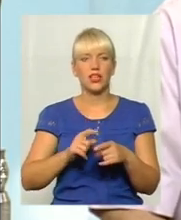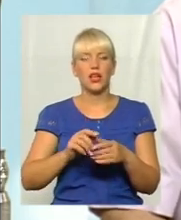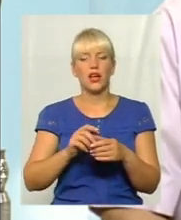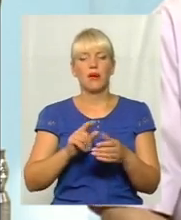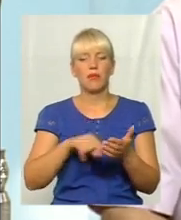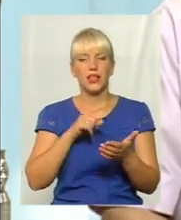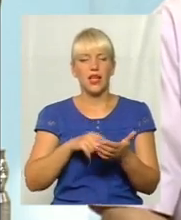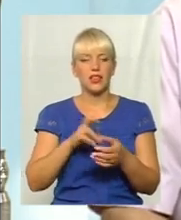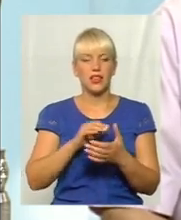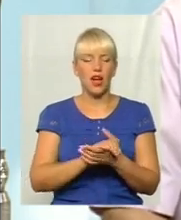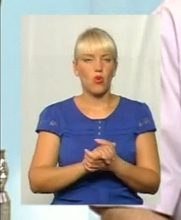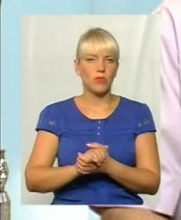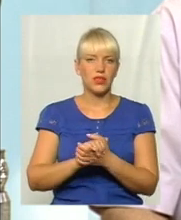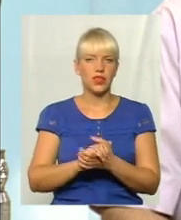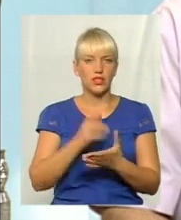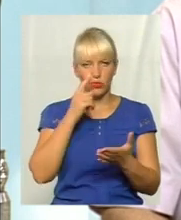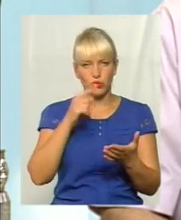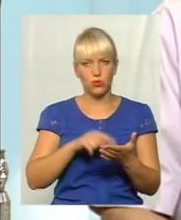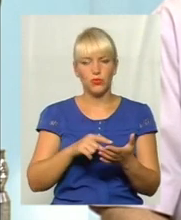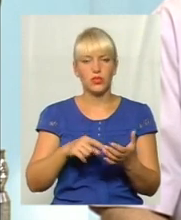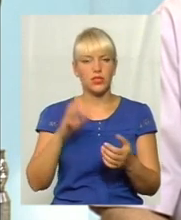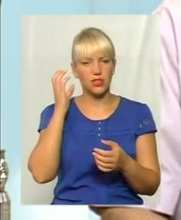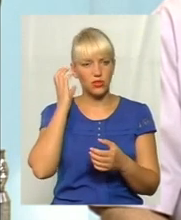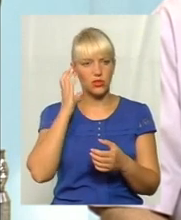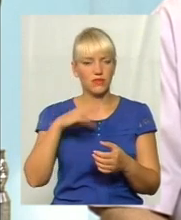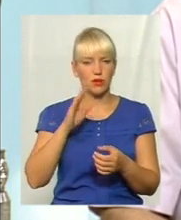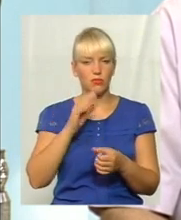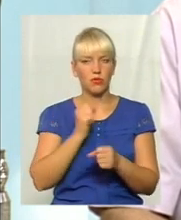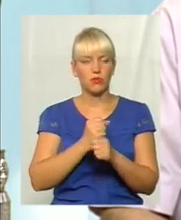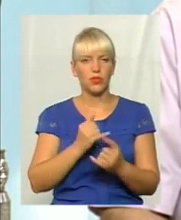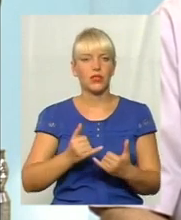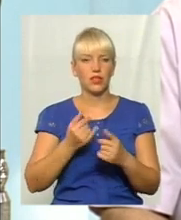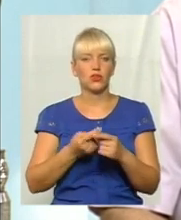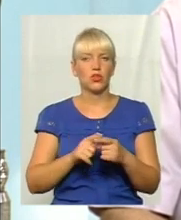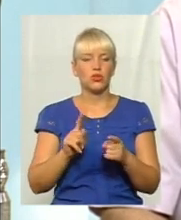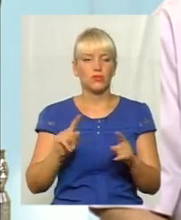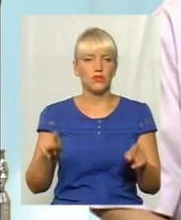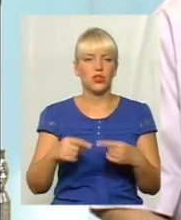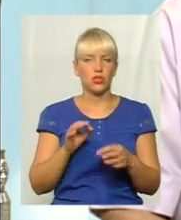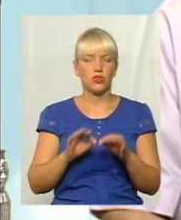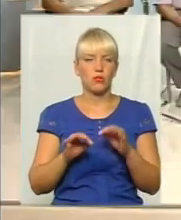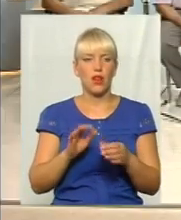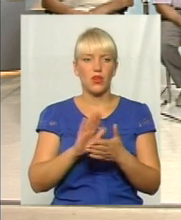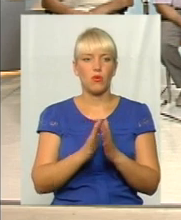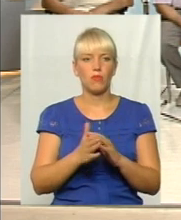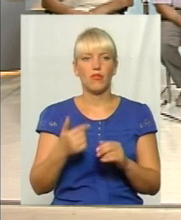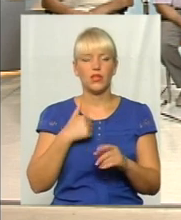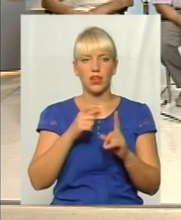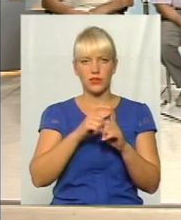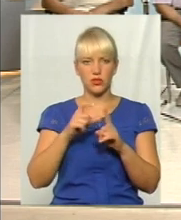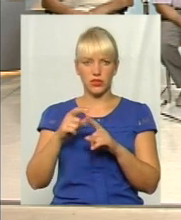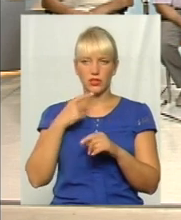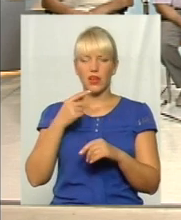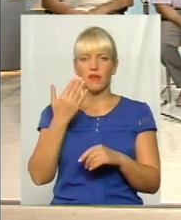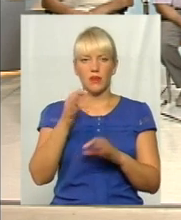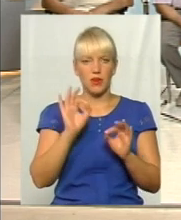доступності заслуховими. звичайно, будемо все робити для того, щоб створювати нормальну... Я додам кілька слів. От ви абсолютно вірно